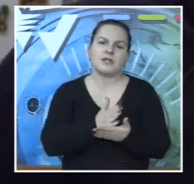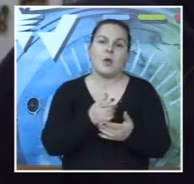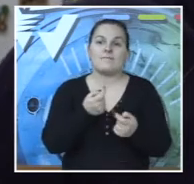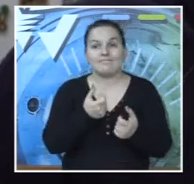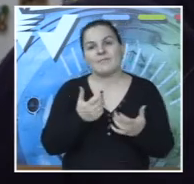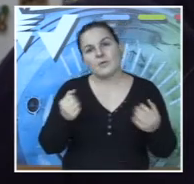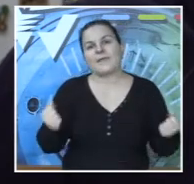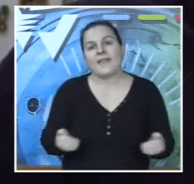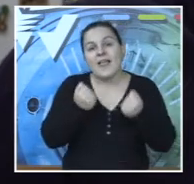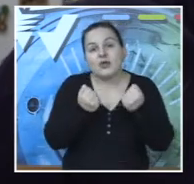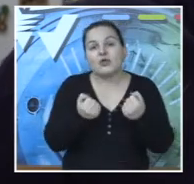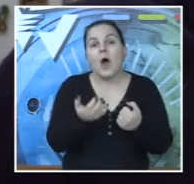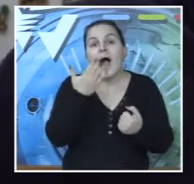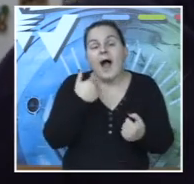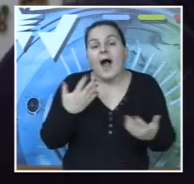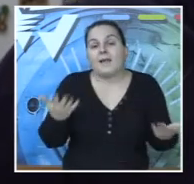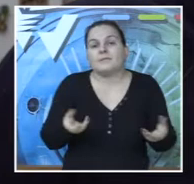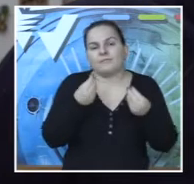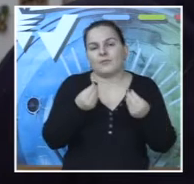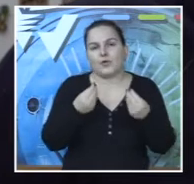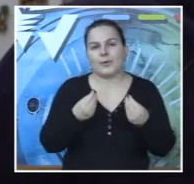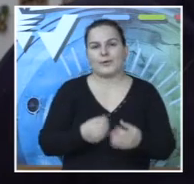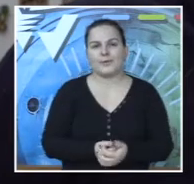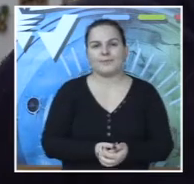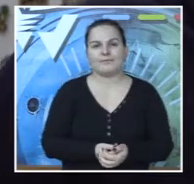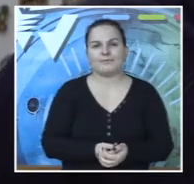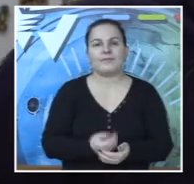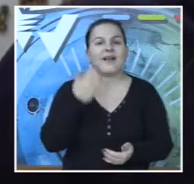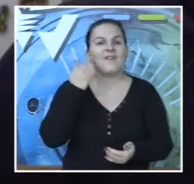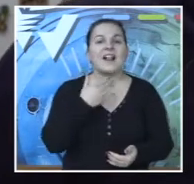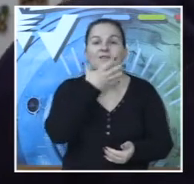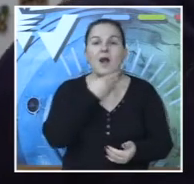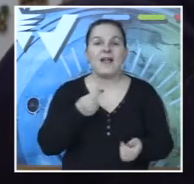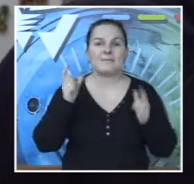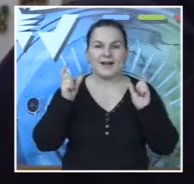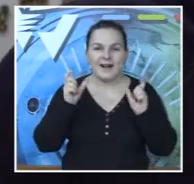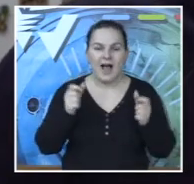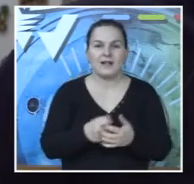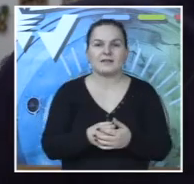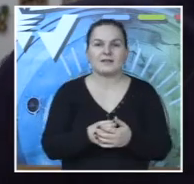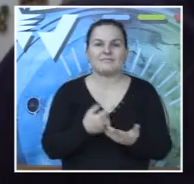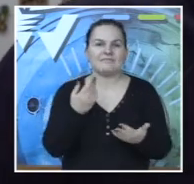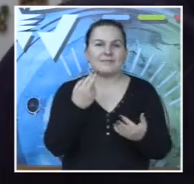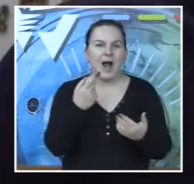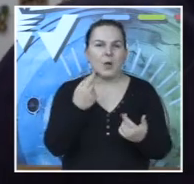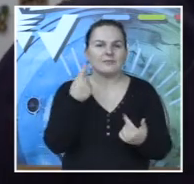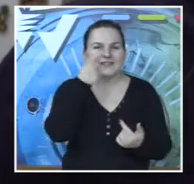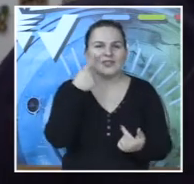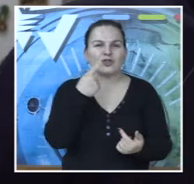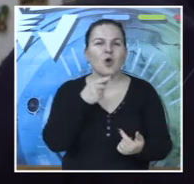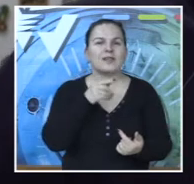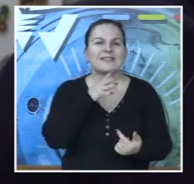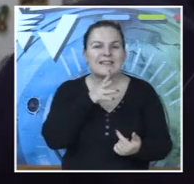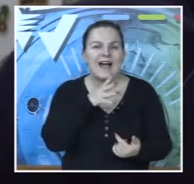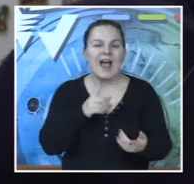Bilo je malo teško, ali sve u svemu dobro. Valjevo je lijep grad, sličan